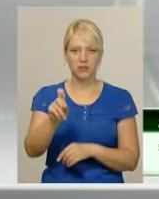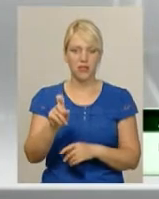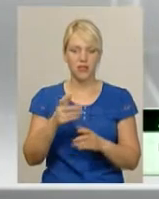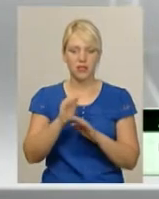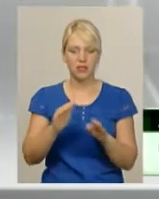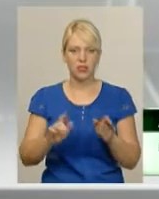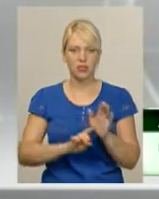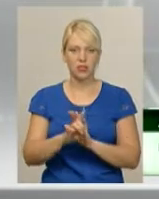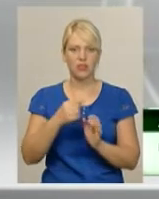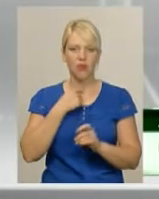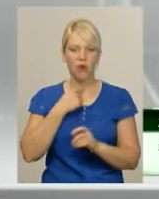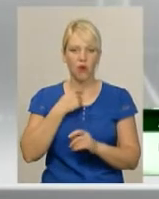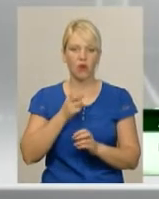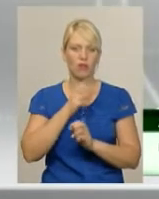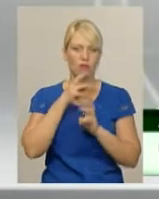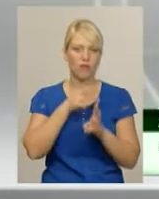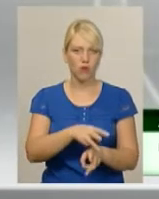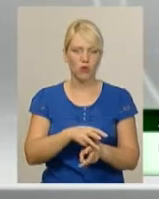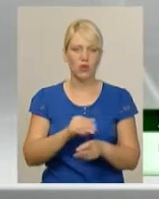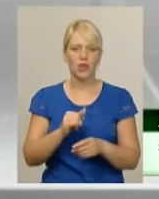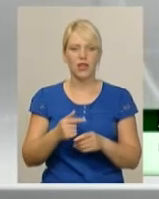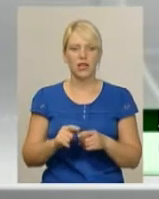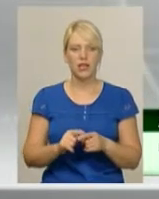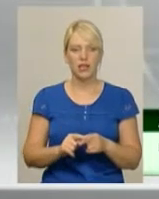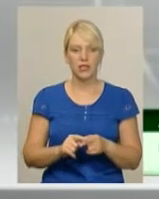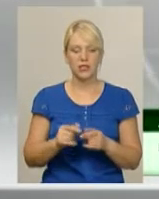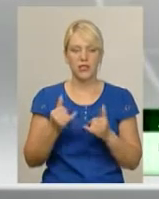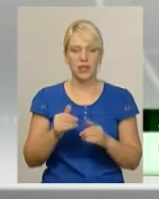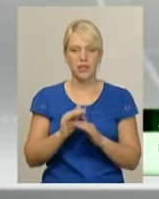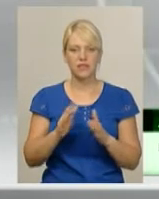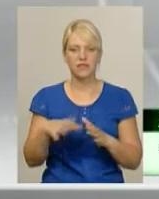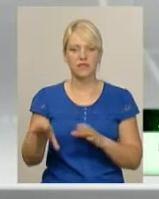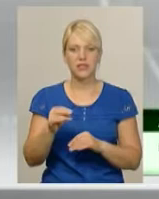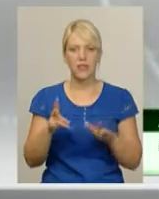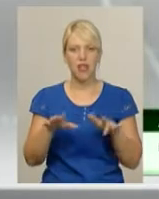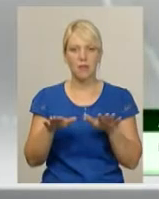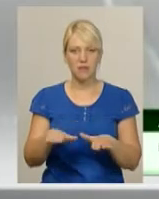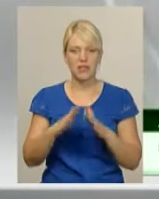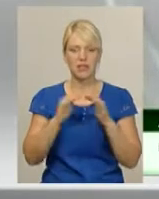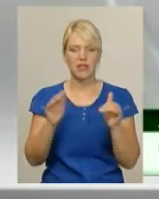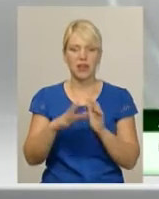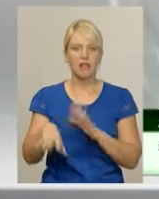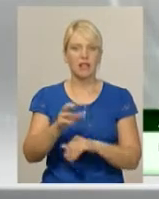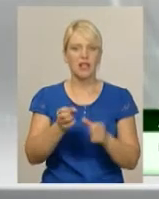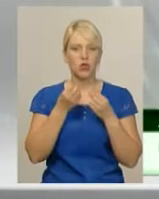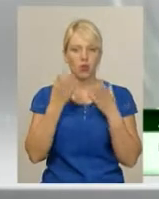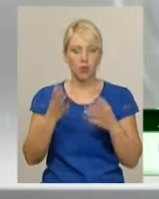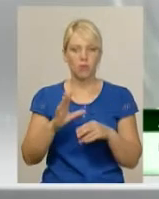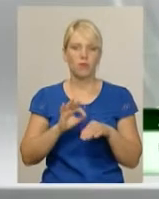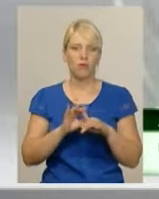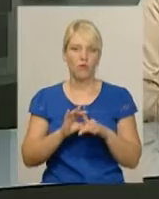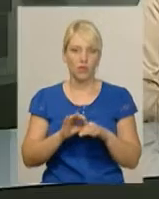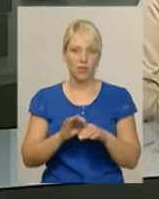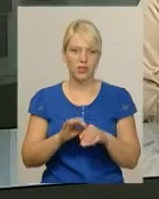почало перчити в горлі, рвоти, ні тошноти в дітей не було. Зараз діти всі на місці, з дітьми все добре. Проводилися аналізи.